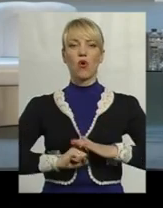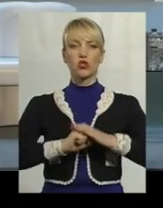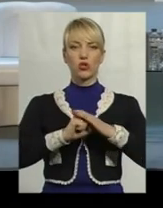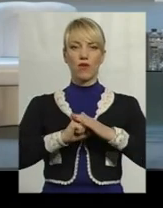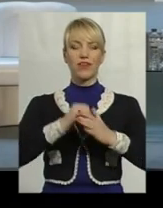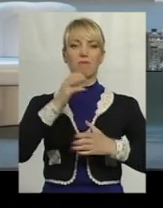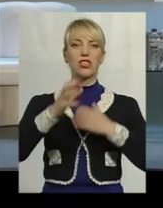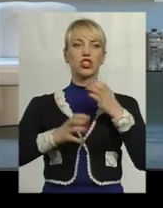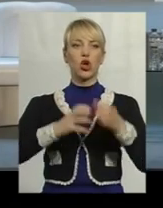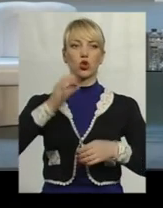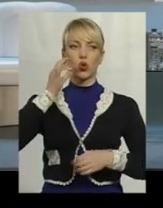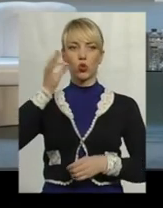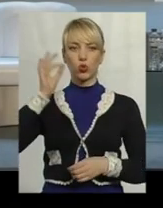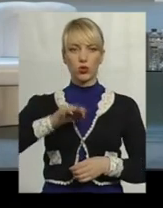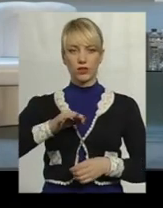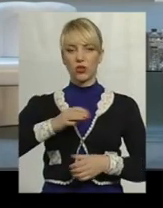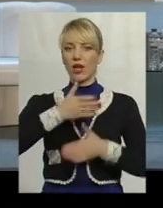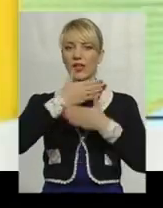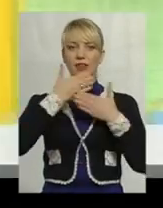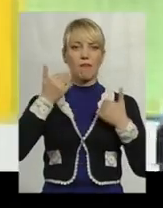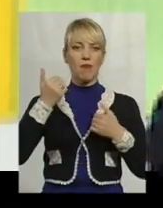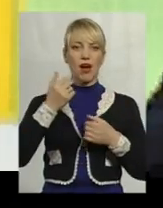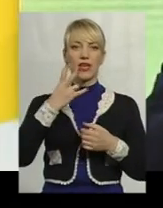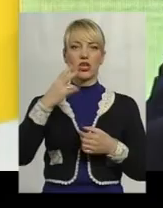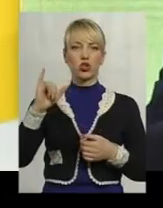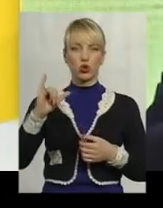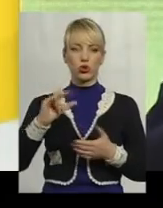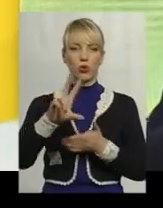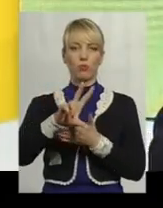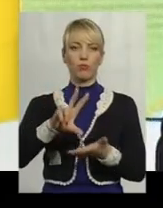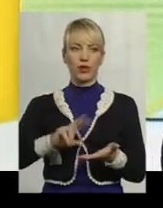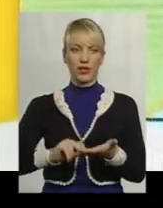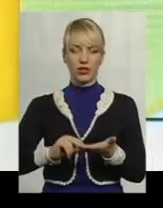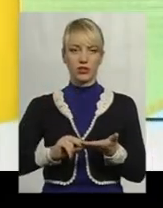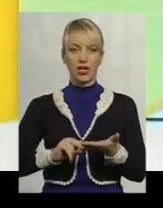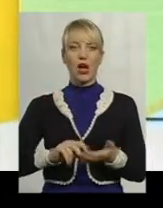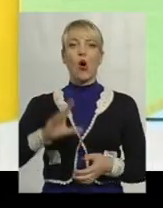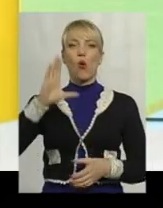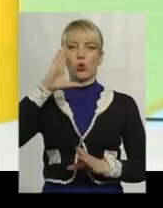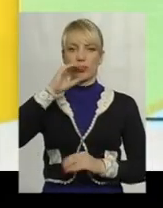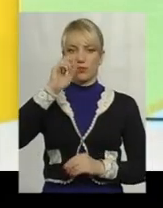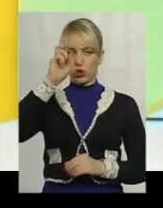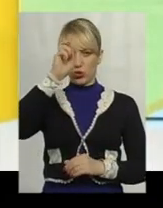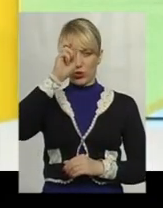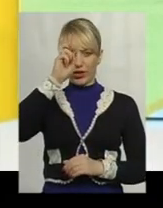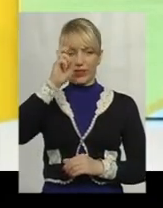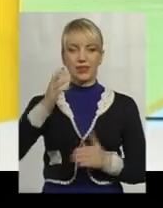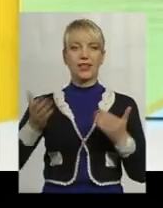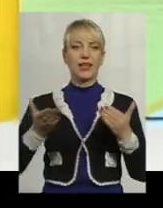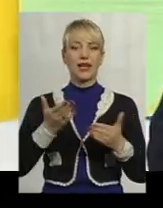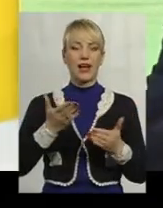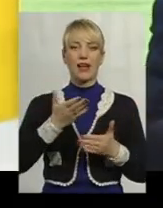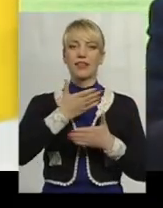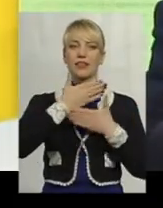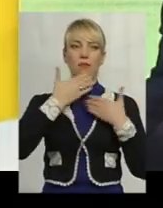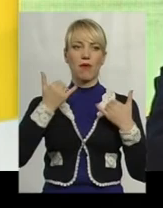досвіду немає жодного прикладу підкреслюю успішної країни, яка не має